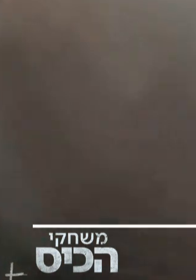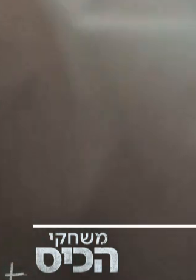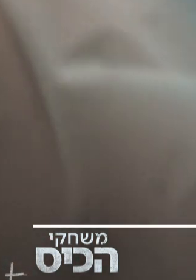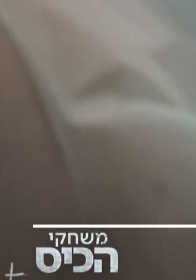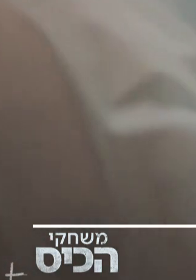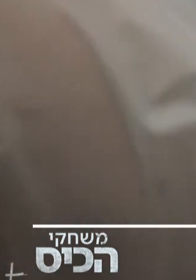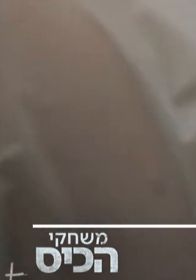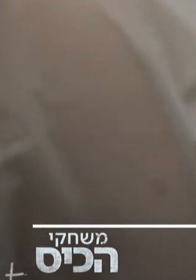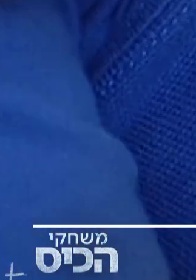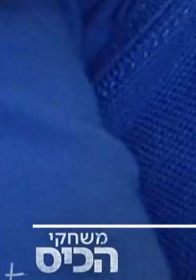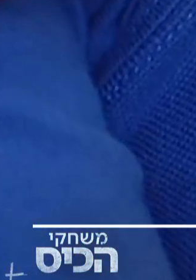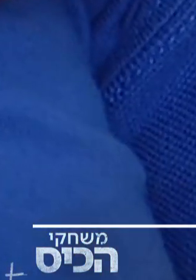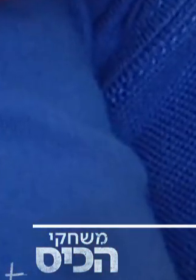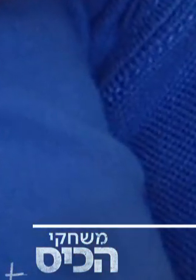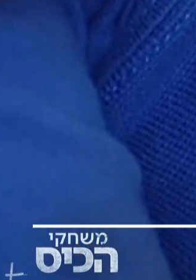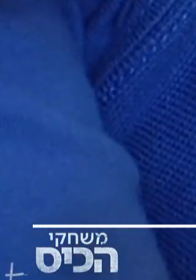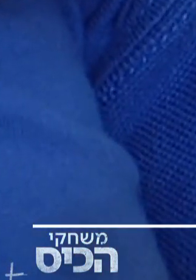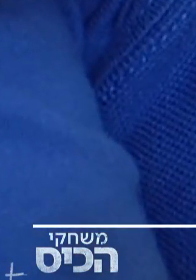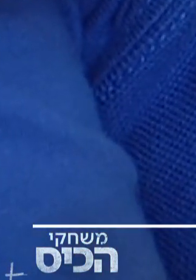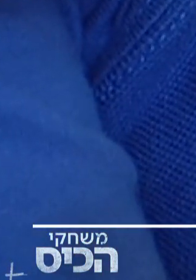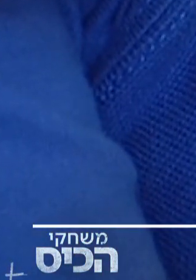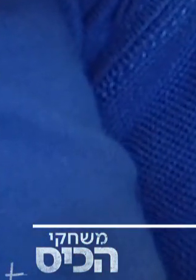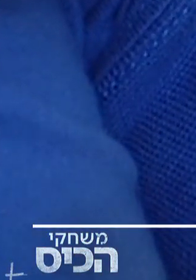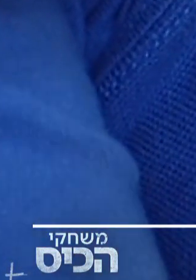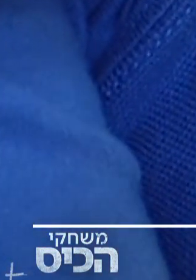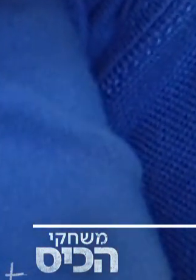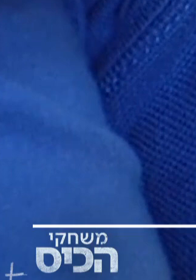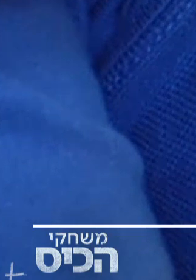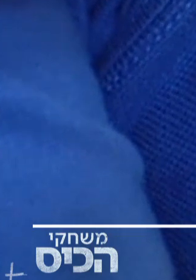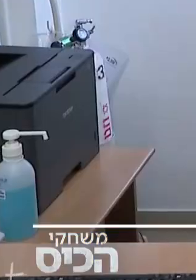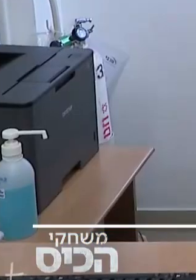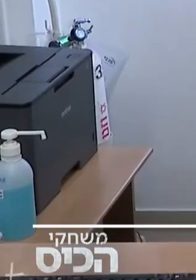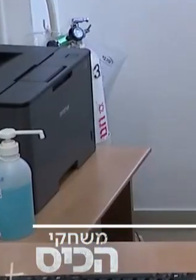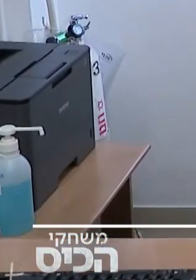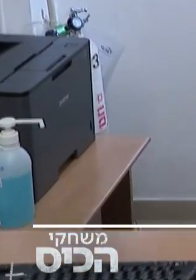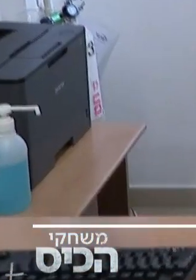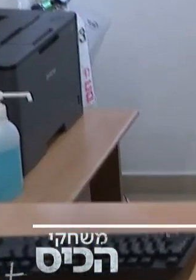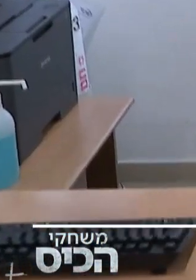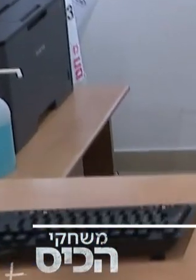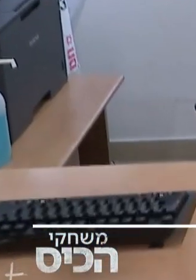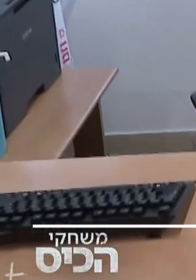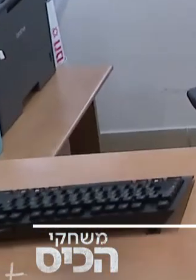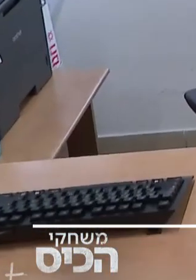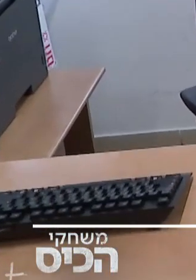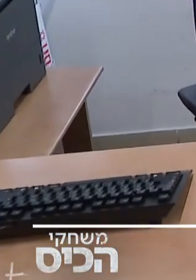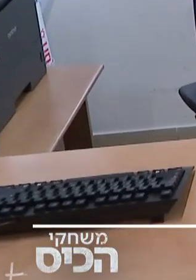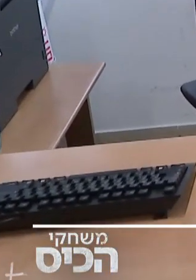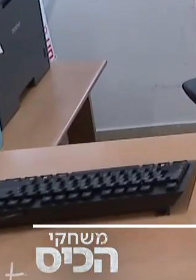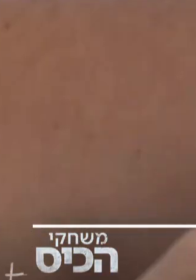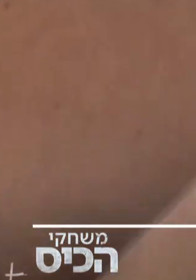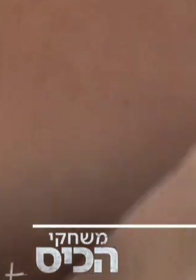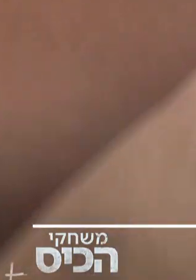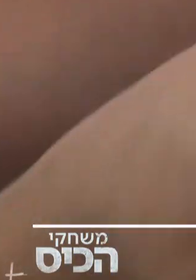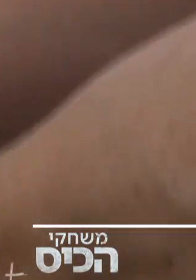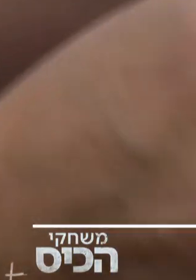במנות חיסון לשפט, קופות החולים הודיעות, החל מהשבוע הבא יוכלו כל המבוטחות והמבוטחים לקבוע תור